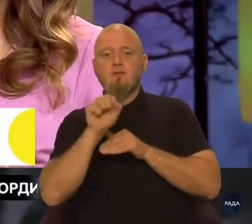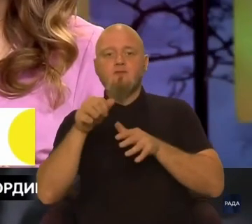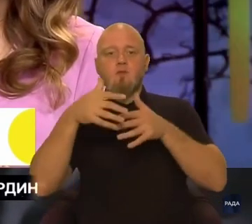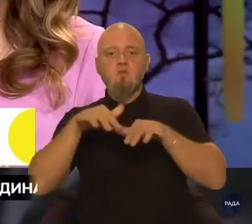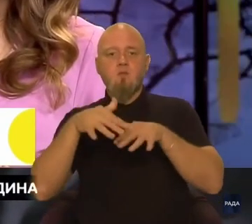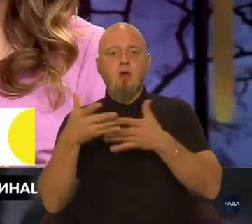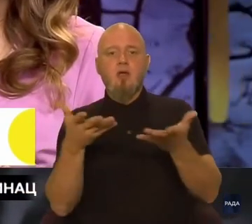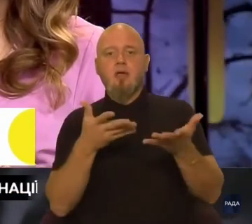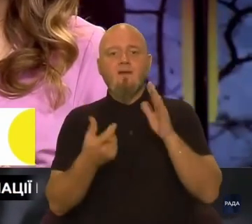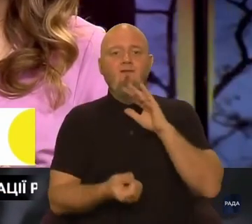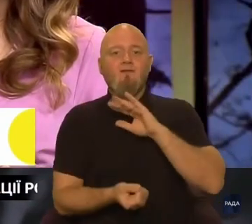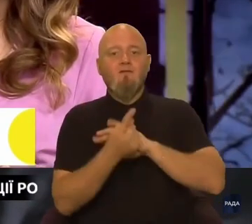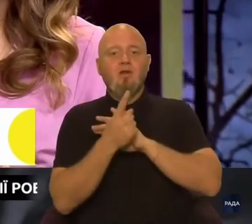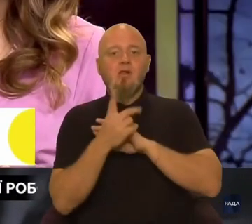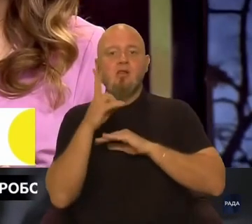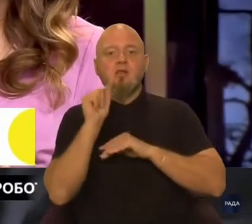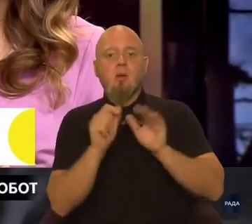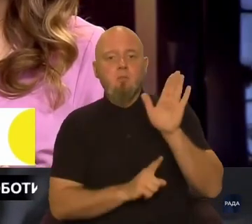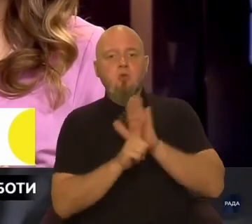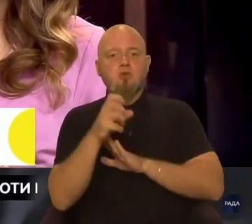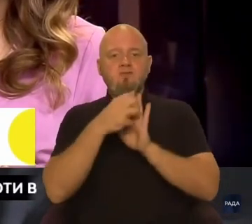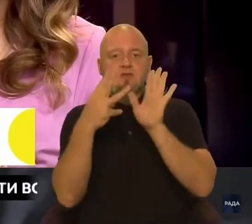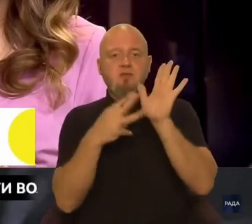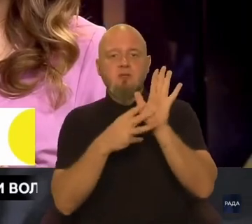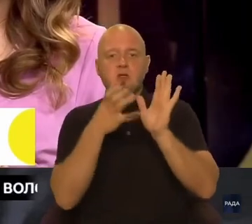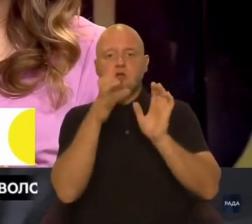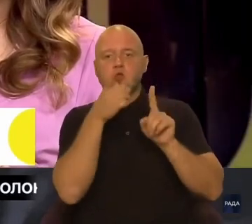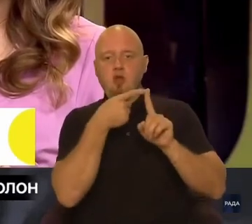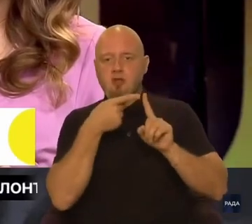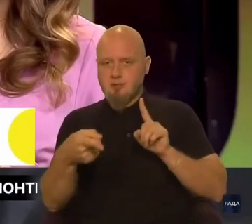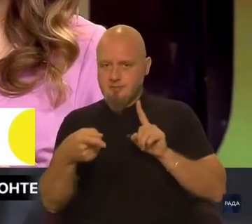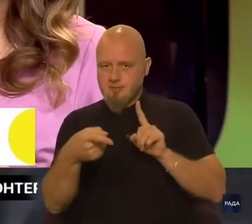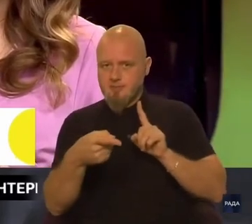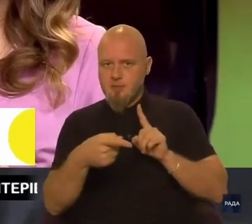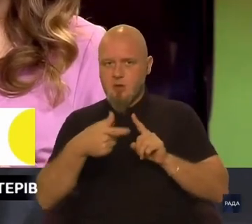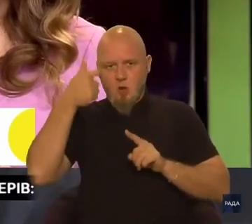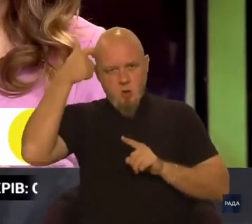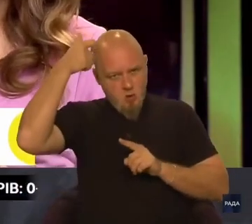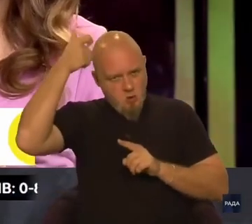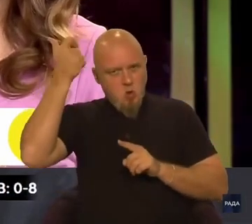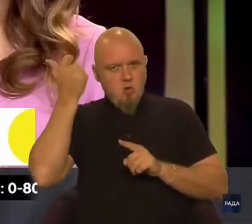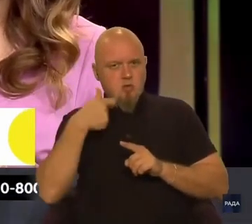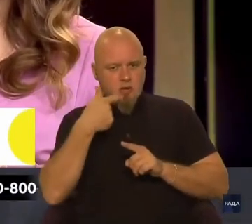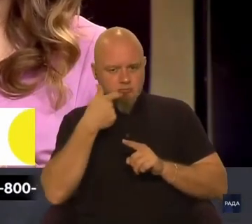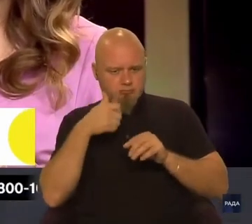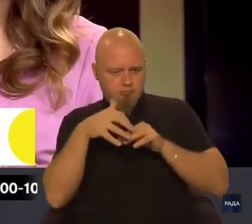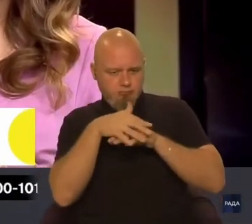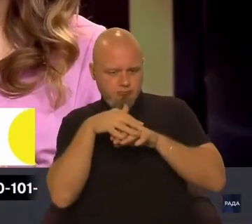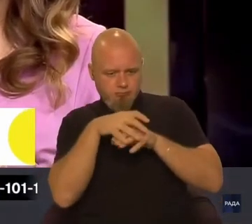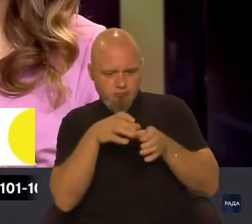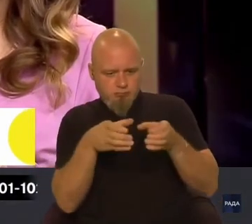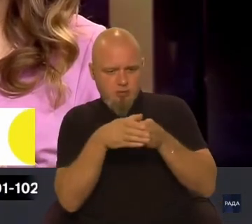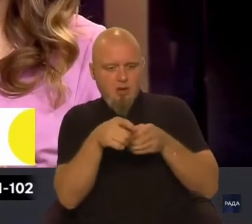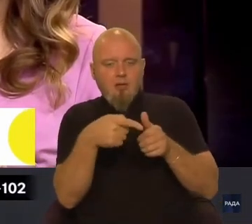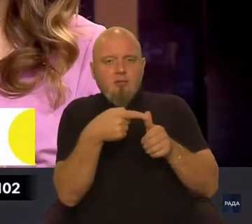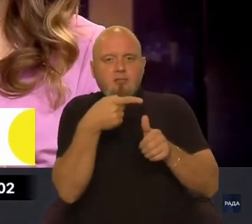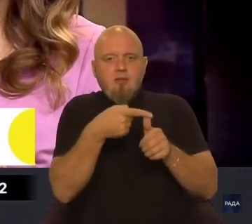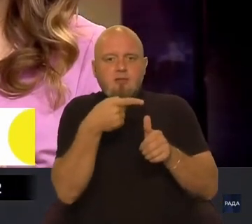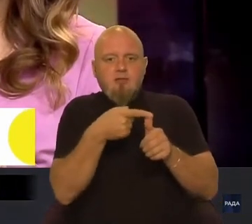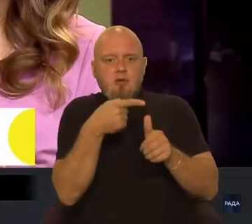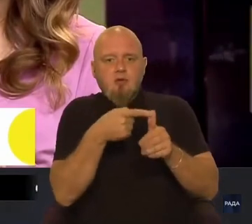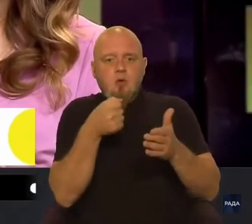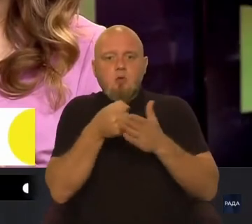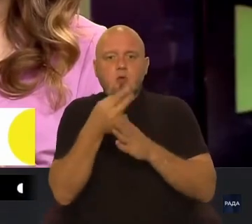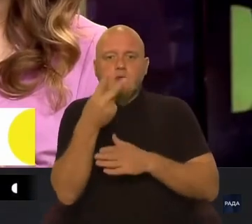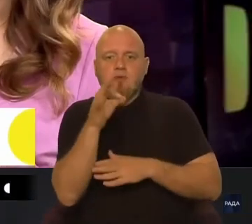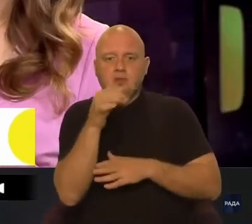моря, яке виникло на початку XVIII століття, козацьке поселення, яке називалося до